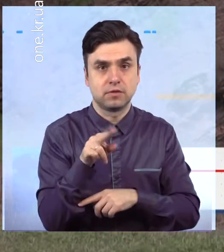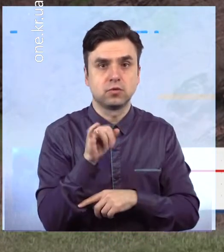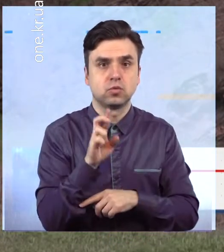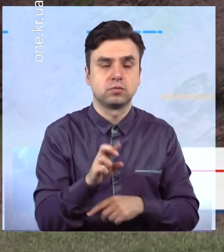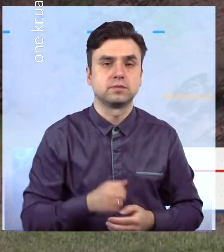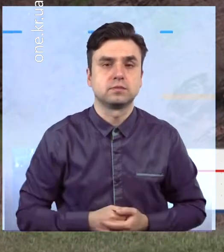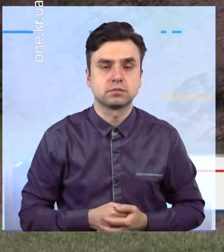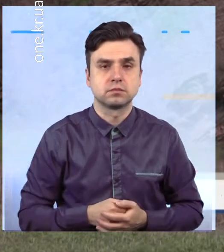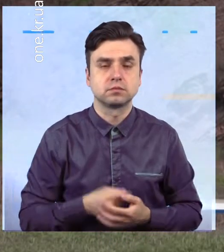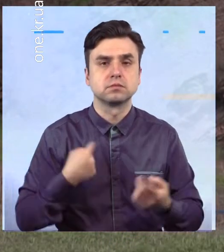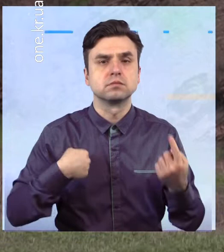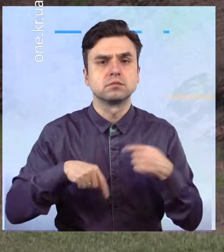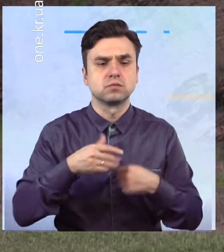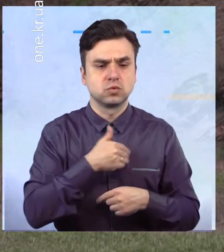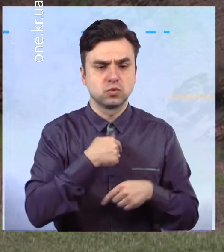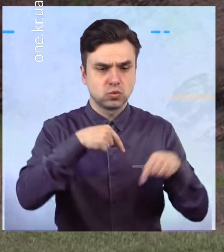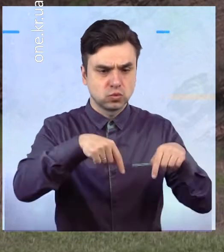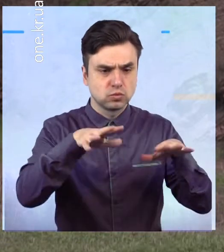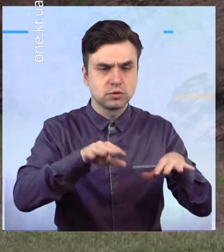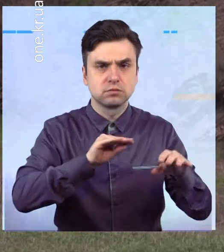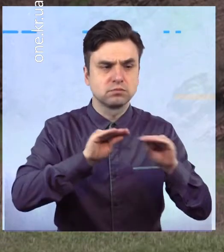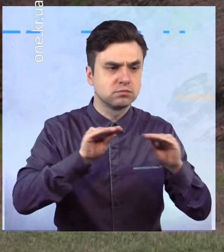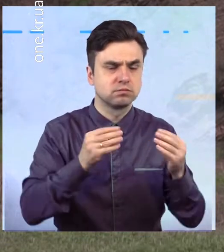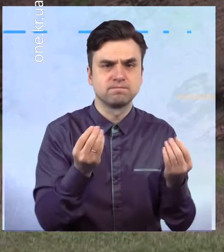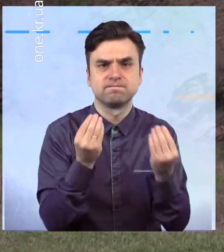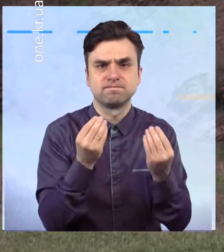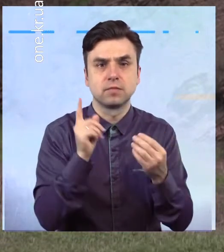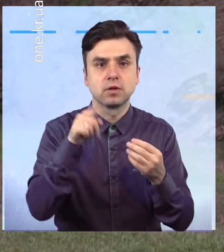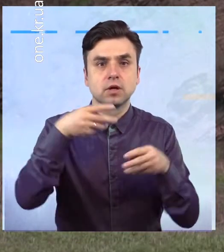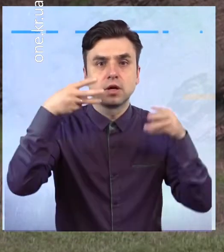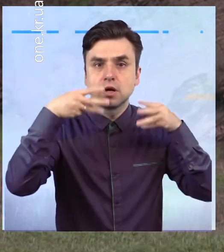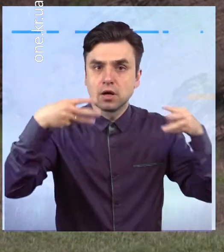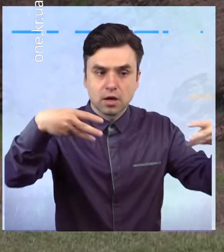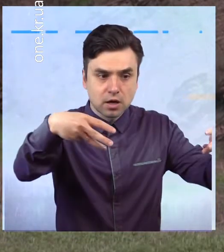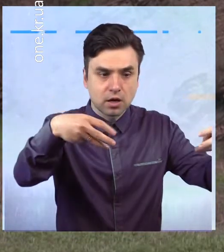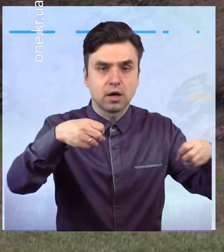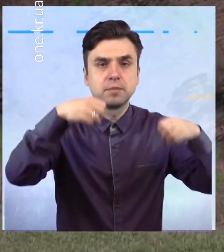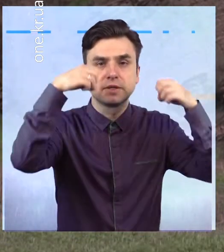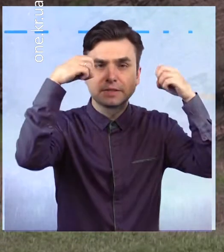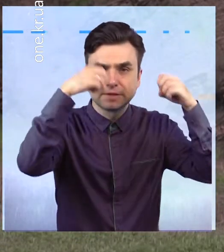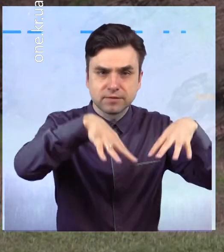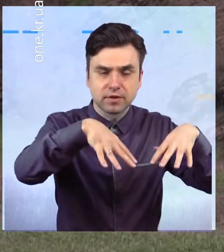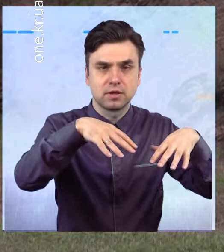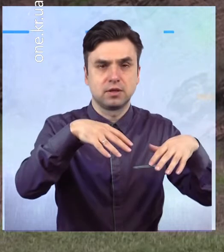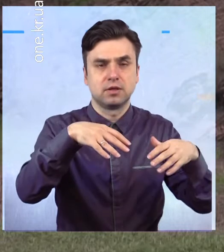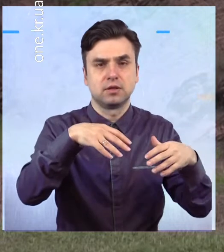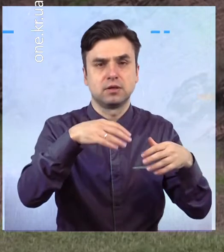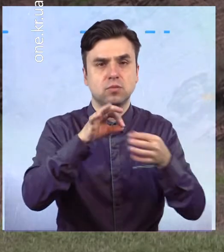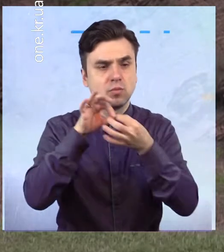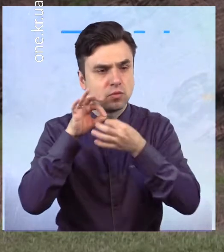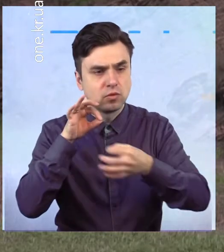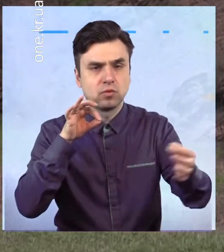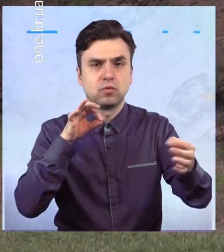відеоспостереження, освітлення. Хочемо в подальшому розробити тут і